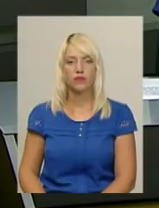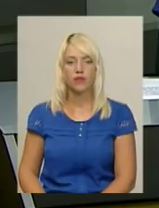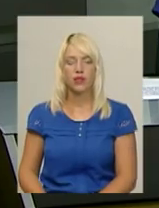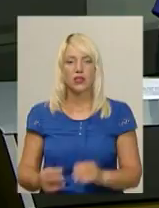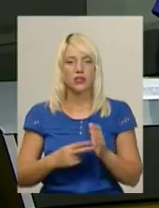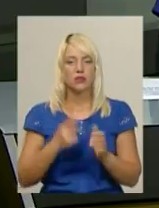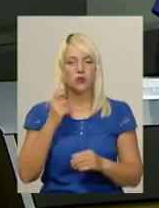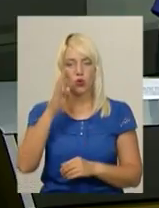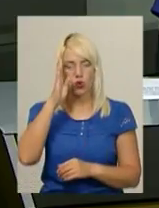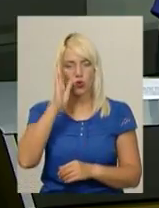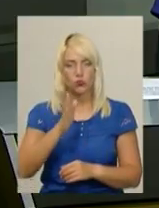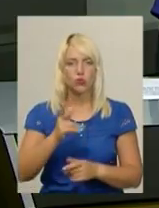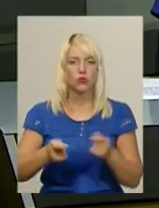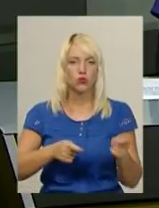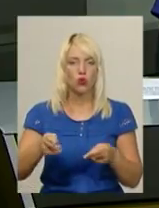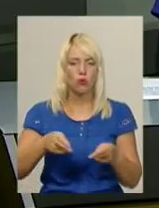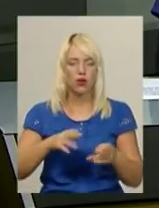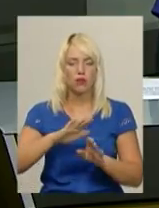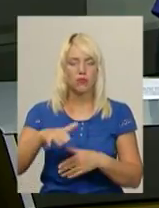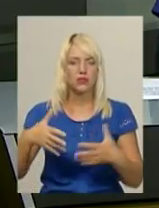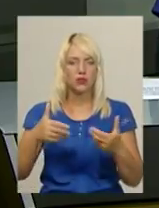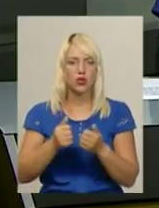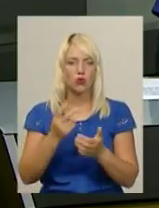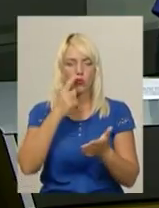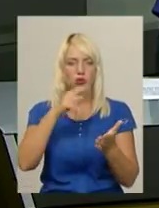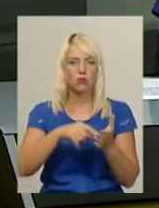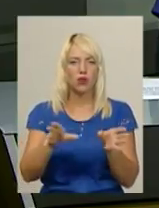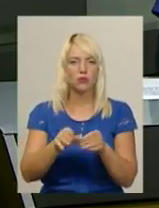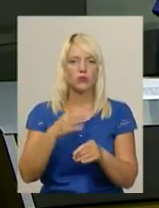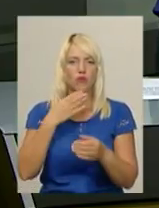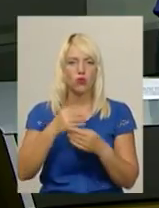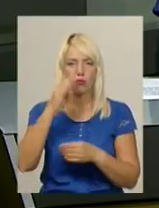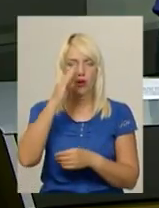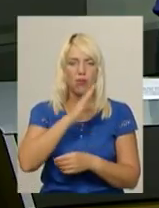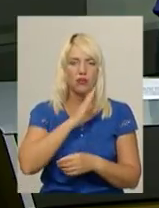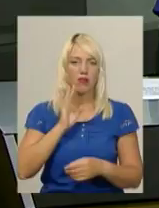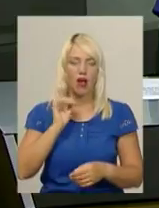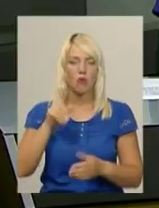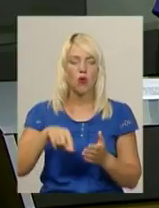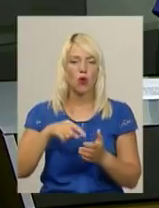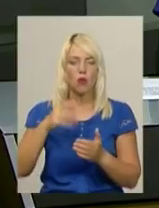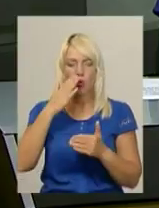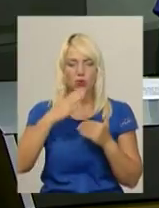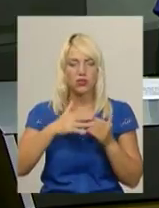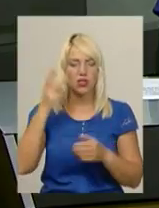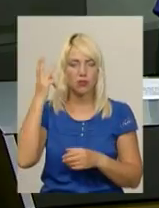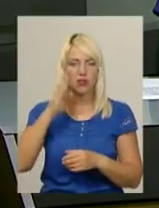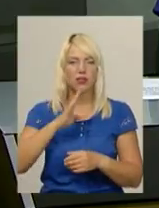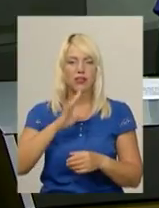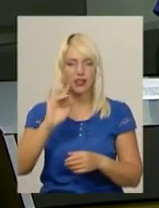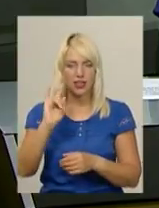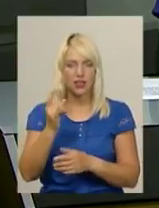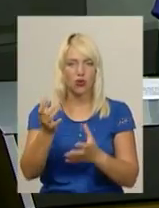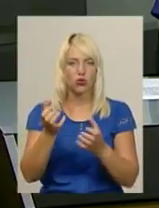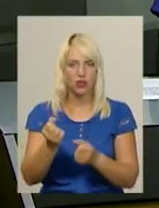Семирічного хлопчика опоруватимуть після ДТП, в яку він потрапив разом з батьками поблизу Хмельницького. Дитина отримала черепно-мозкову травму